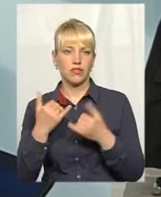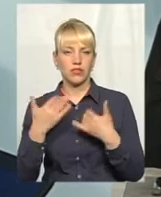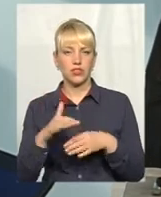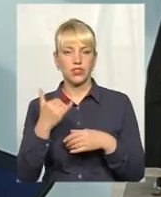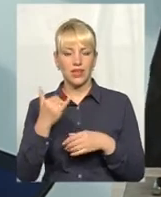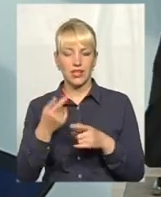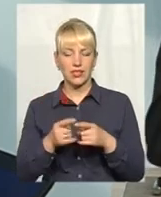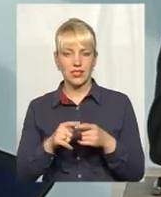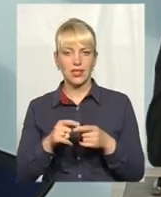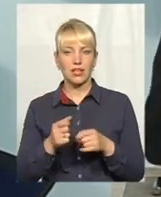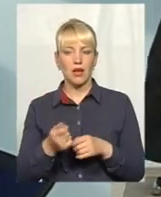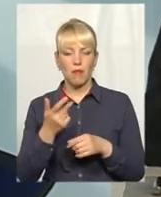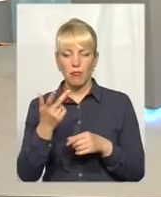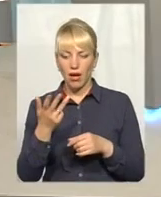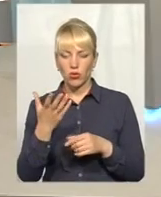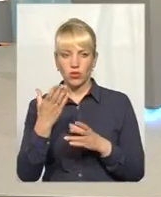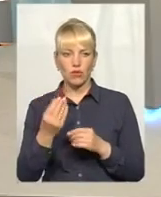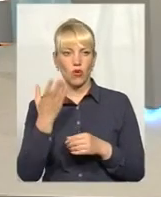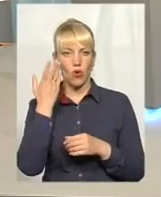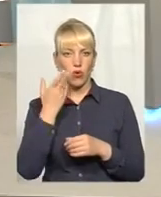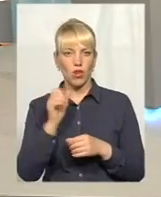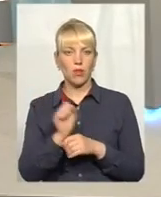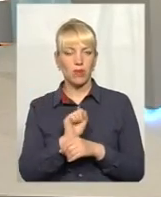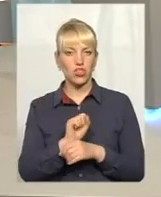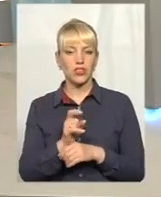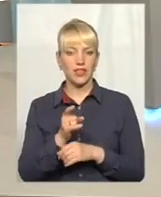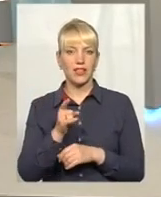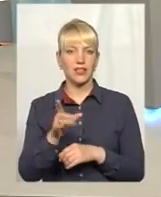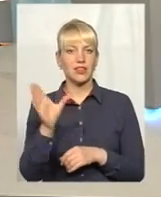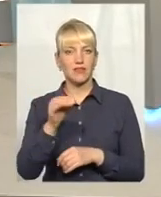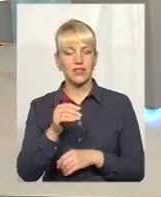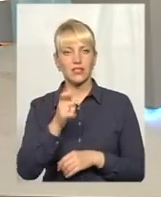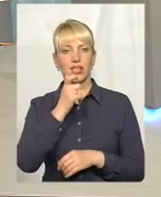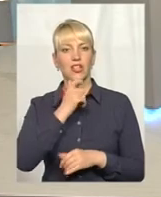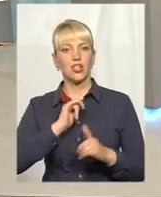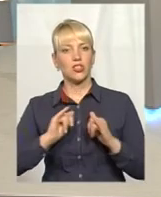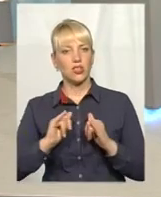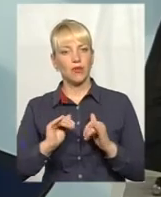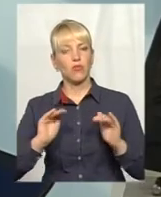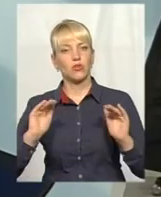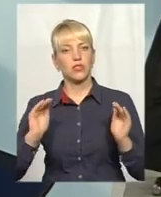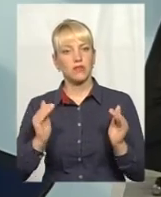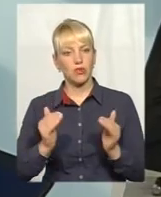у ці пару днів бачимо, що коли їде машина, вже всі чимно знижують швидкість,